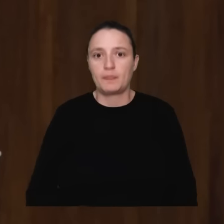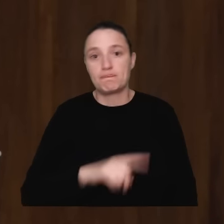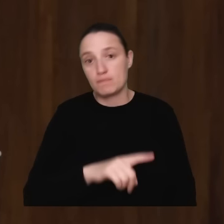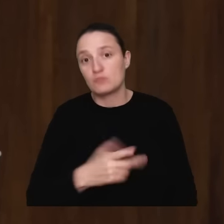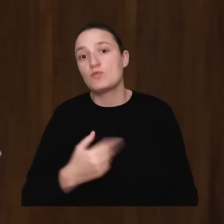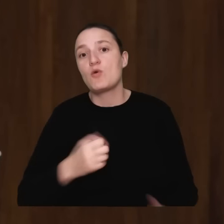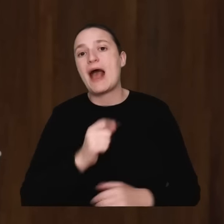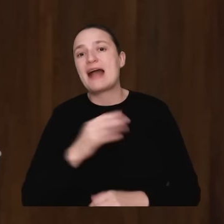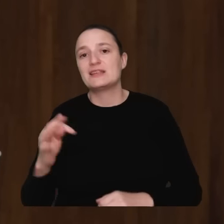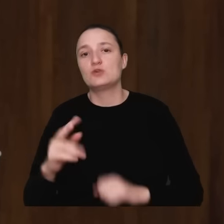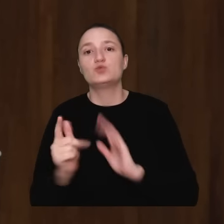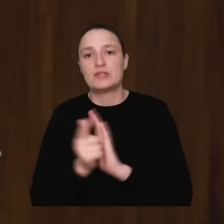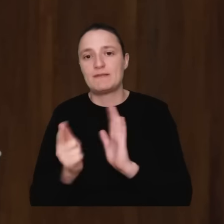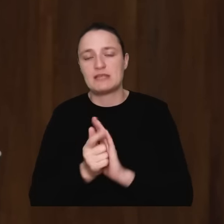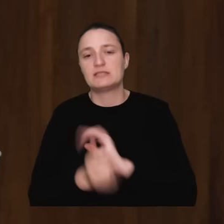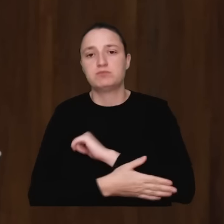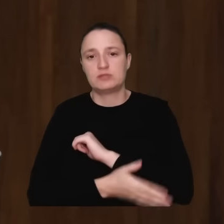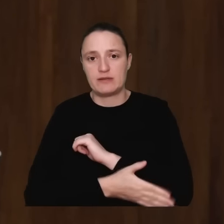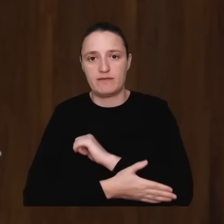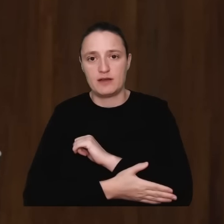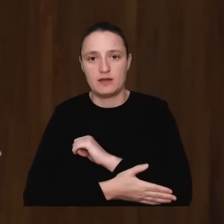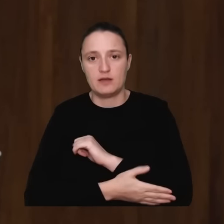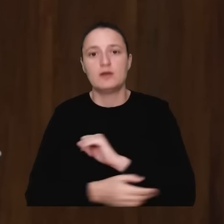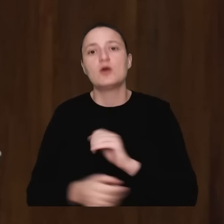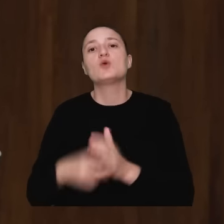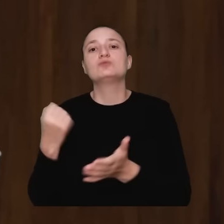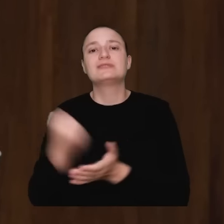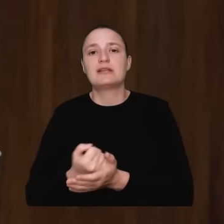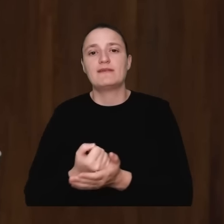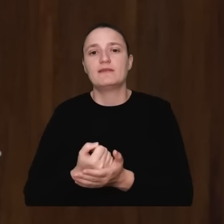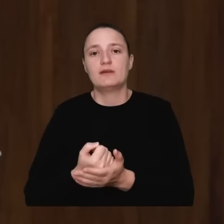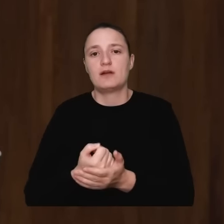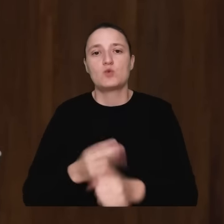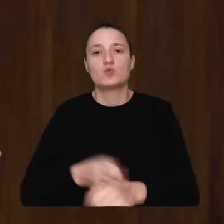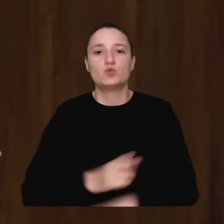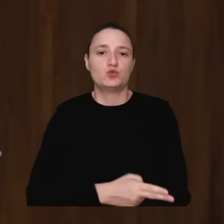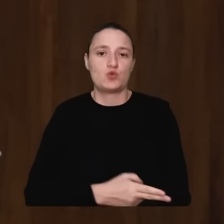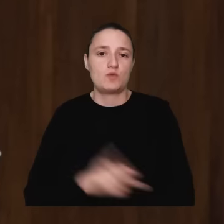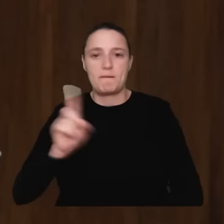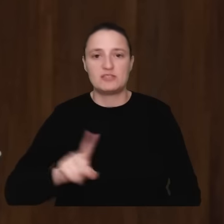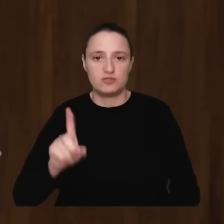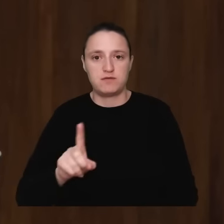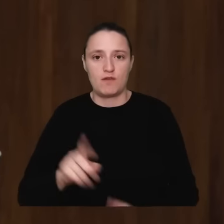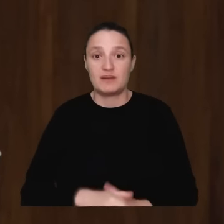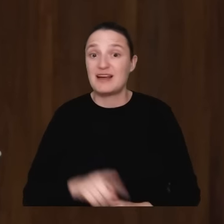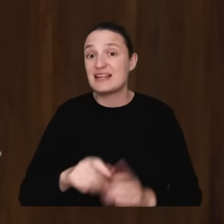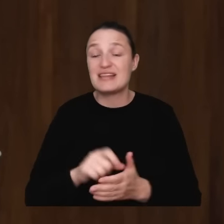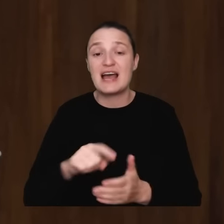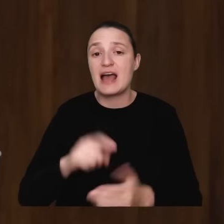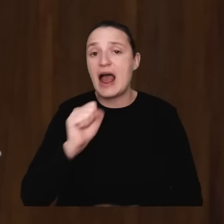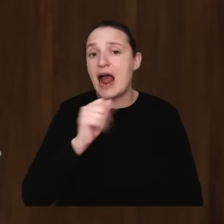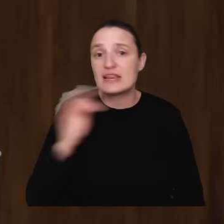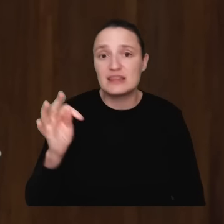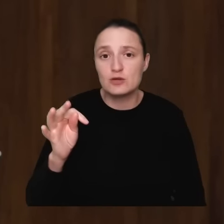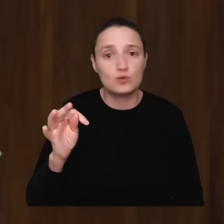na artykuł 17 ustawy o urzędnikach państwowych. Ten artykuł, szanowni państwo, w